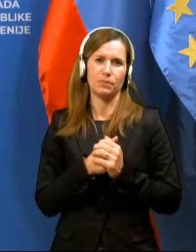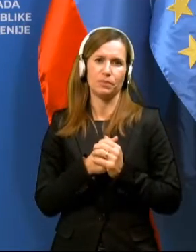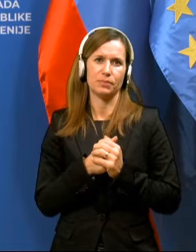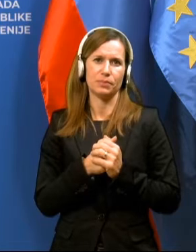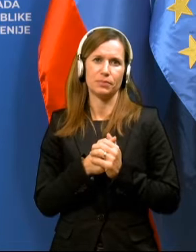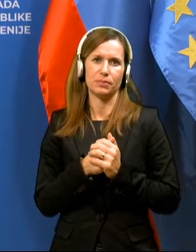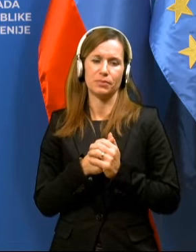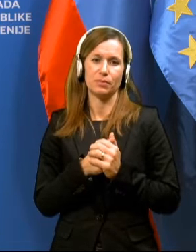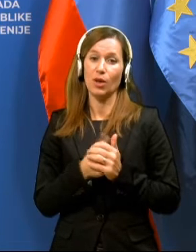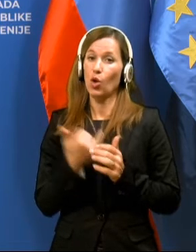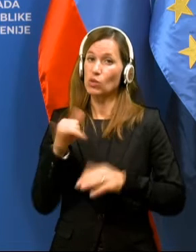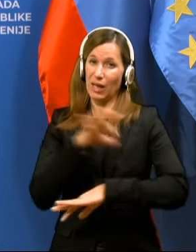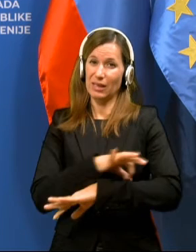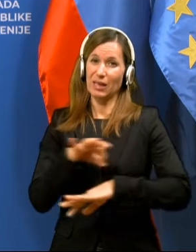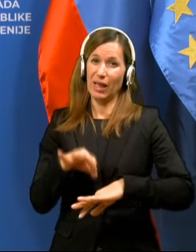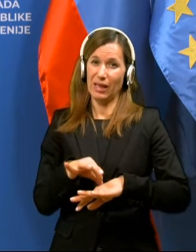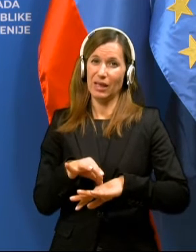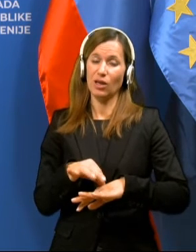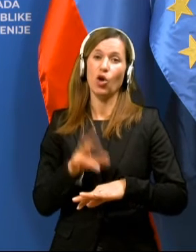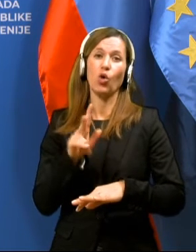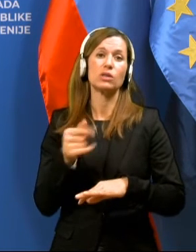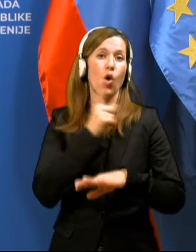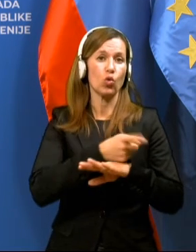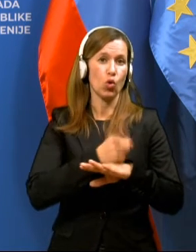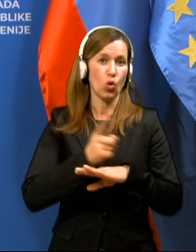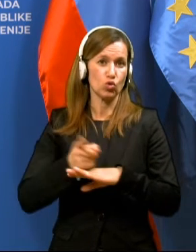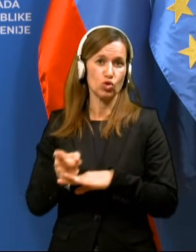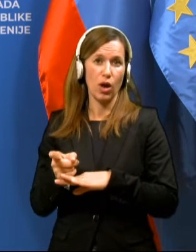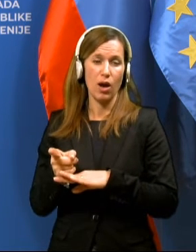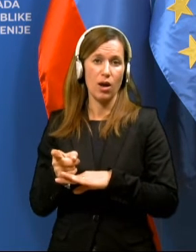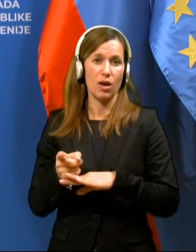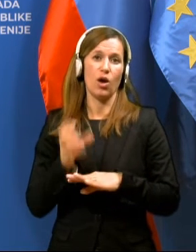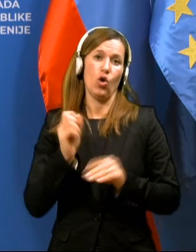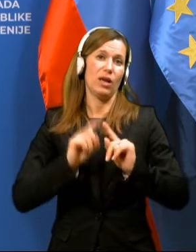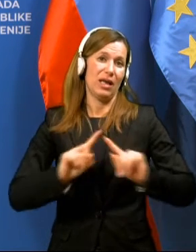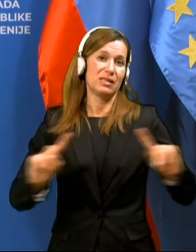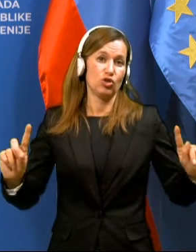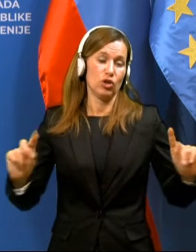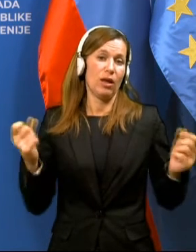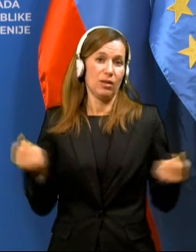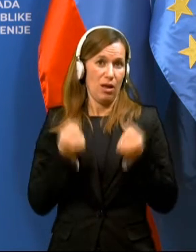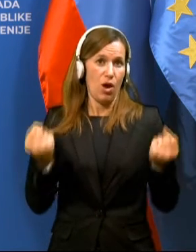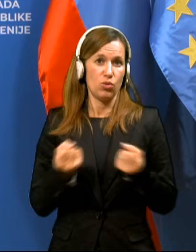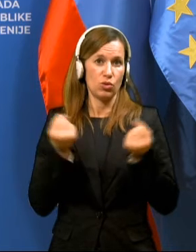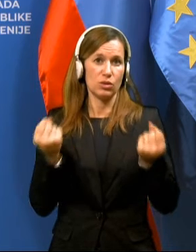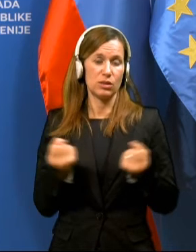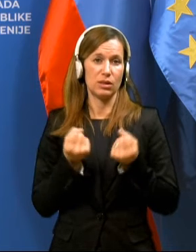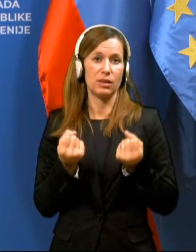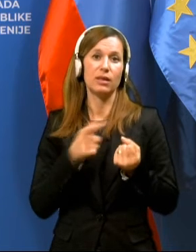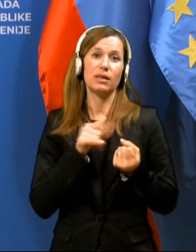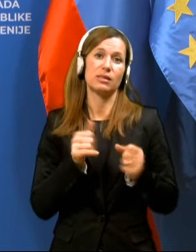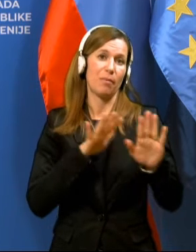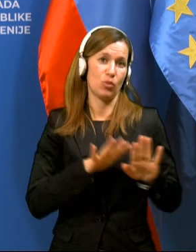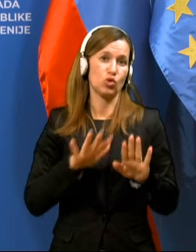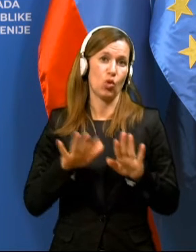Vsak teden, ko se odloča o različnih dejavnostih, ki se postopno